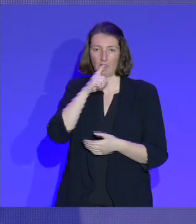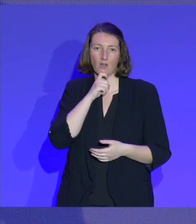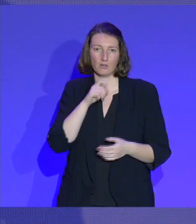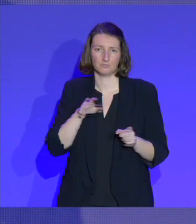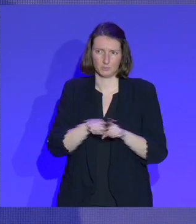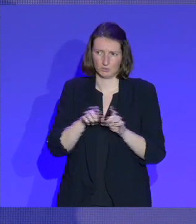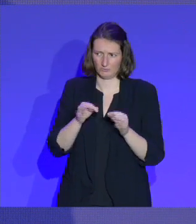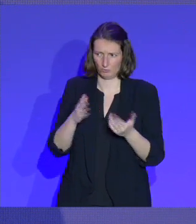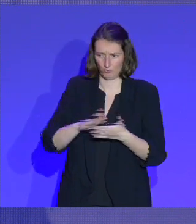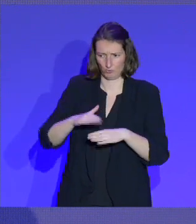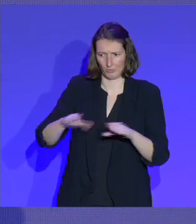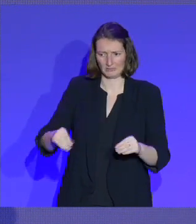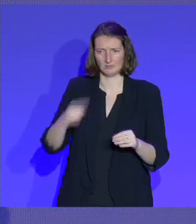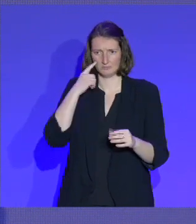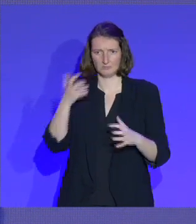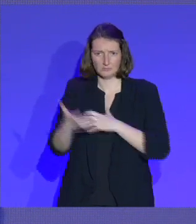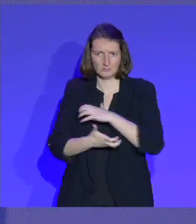vous le savez, qui s'y sont déroulés.